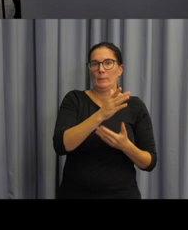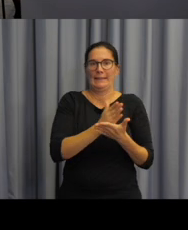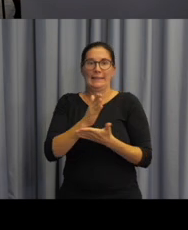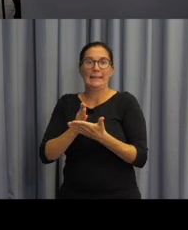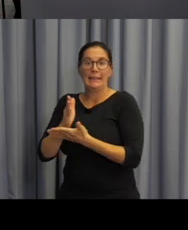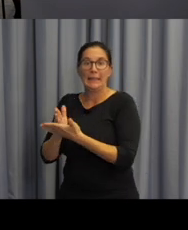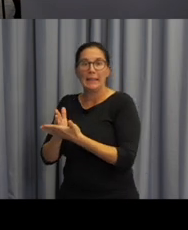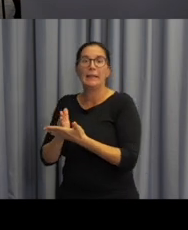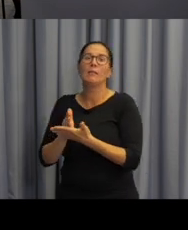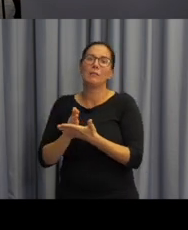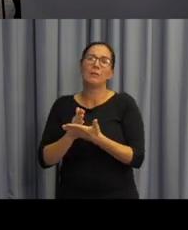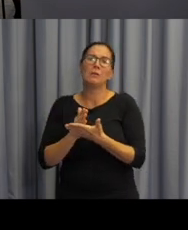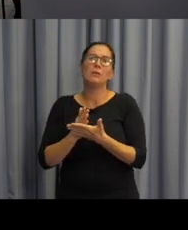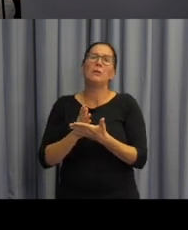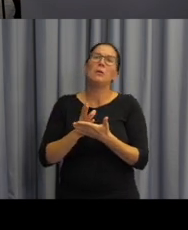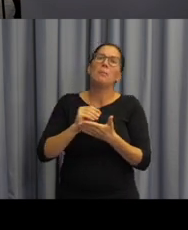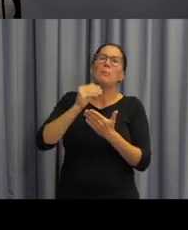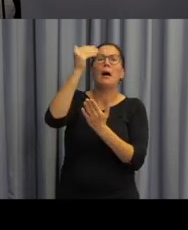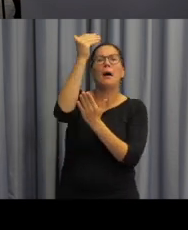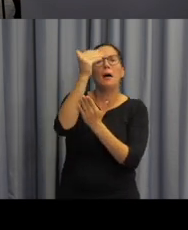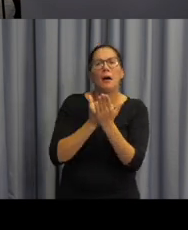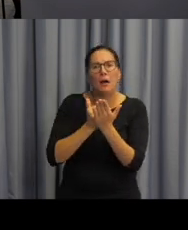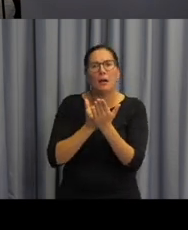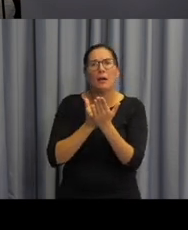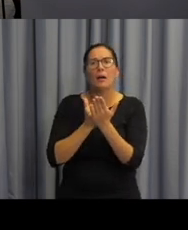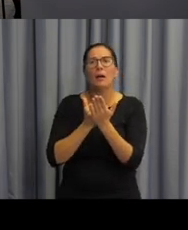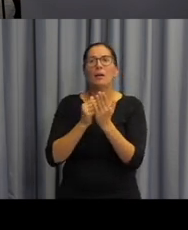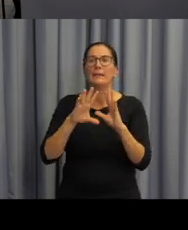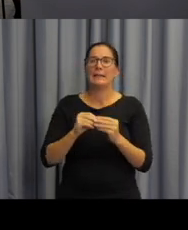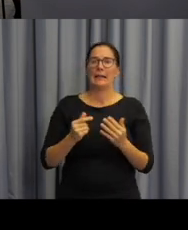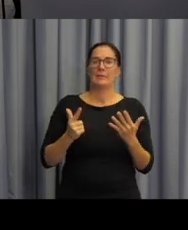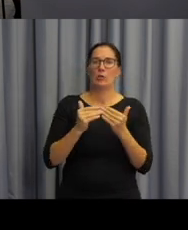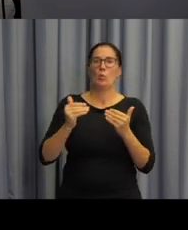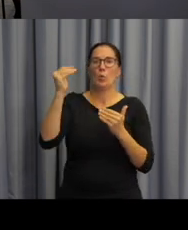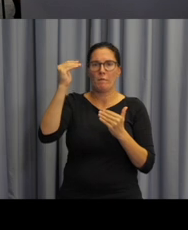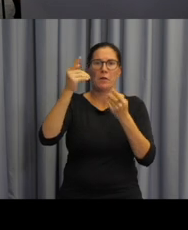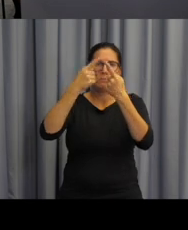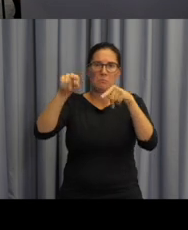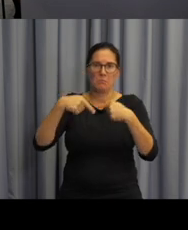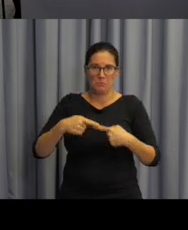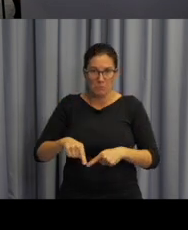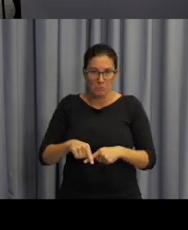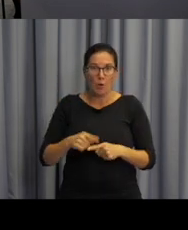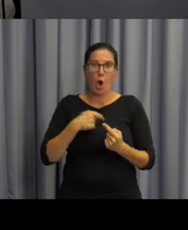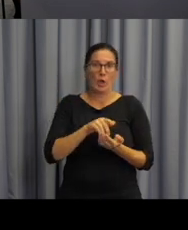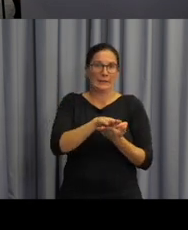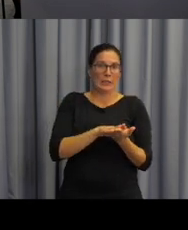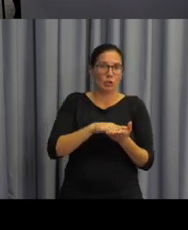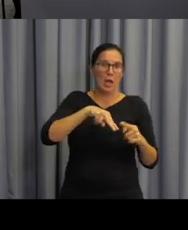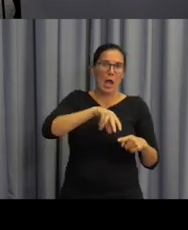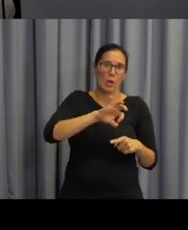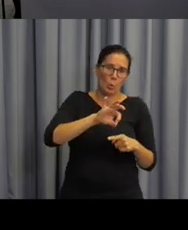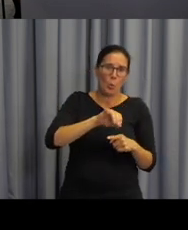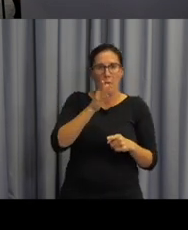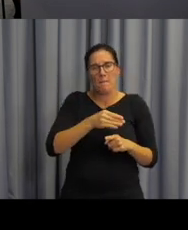relativně rovnoměrně rozloženo do sedmi jazykových úrovní, od jazykové úrovně